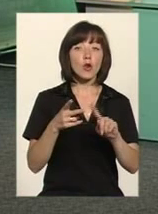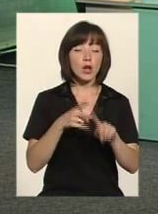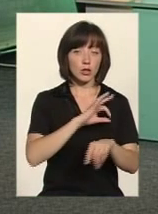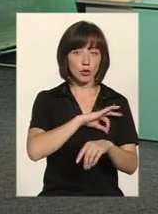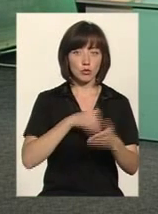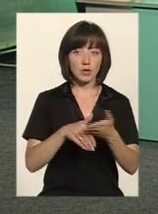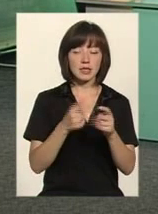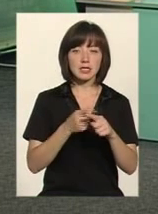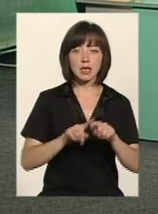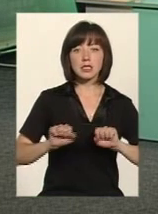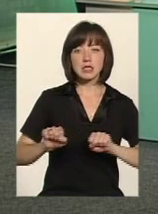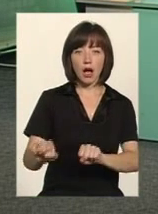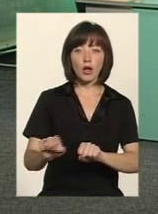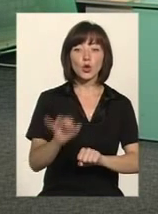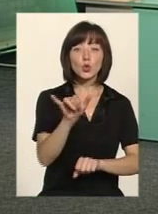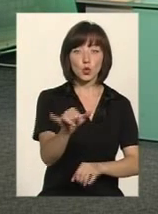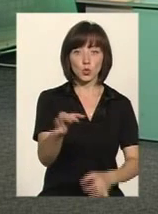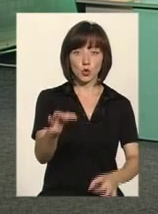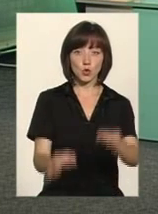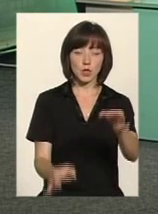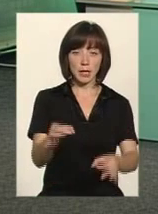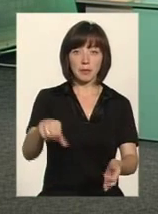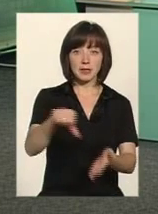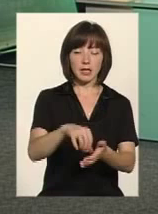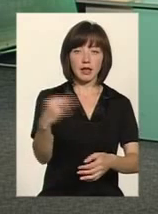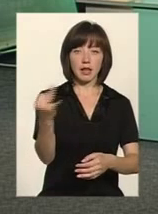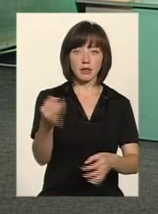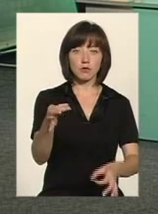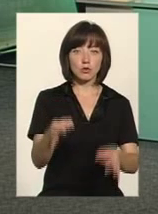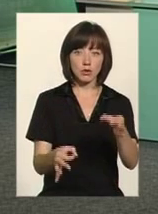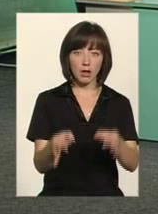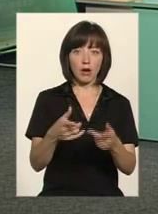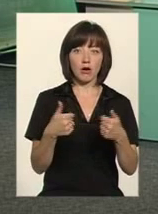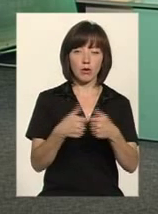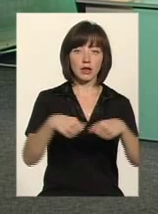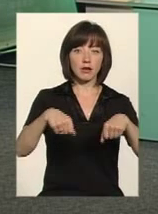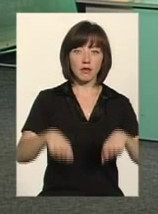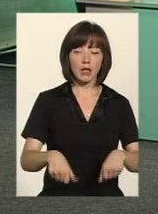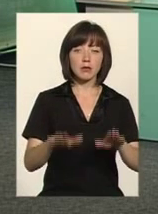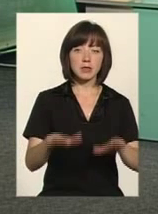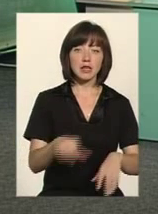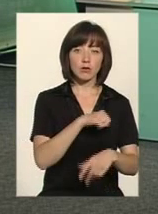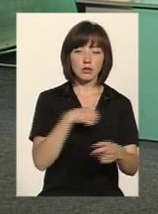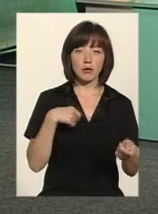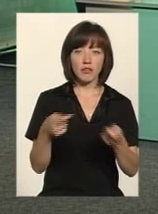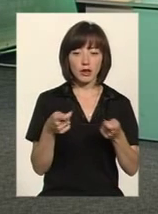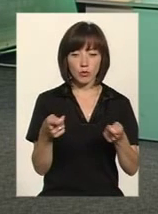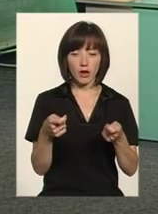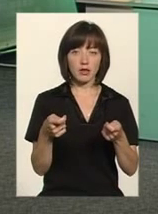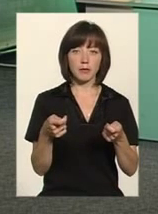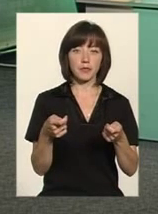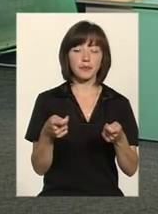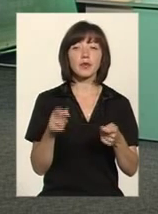допомоги – це захист в суді, представництво інтересів в судах, в органах влади, в органах місцевого самоврядування, перед іншими